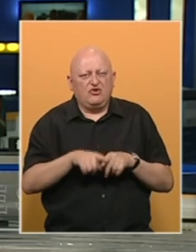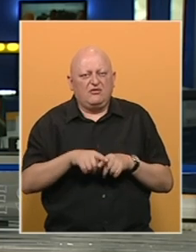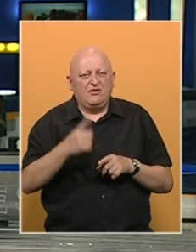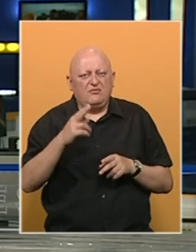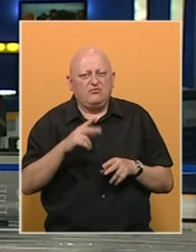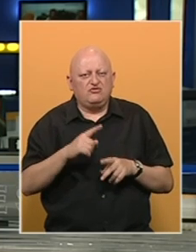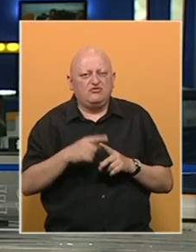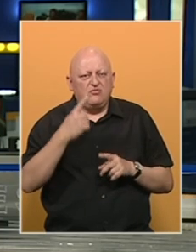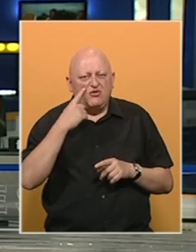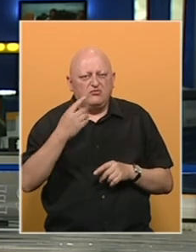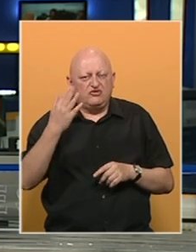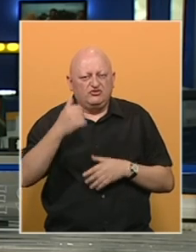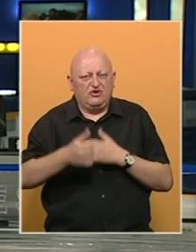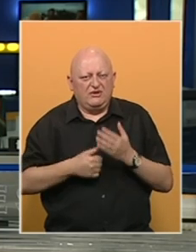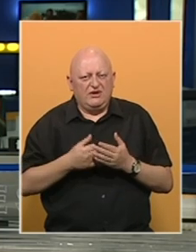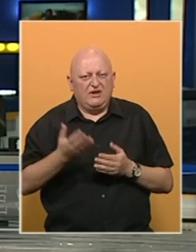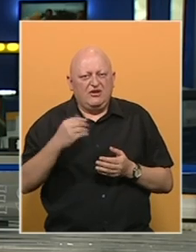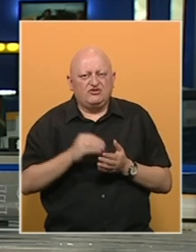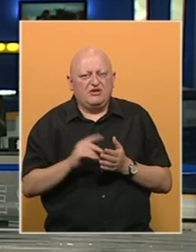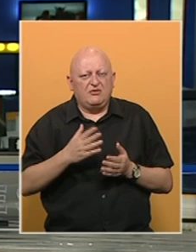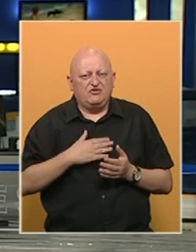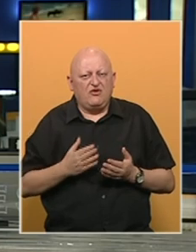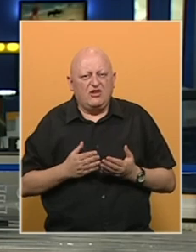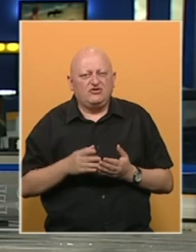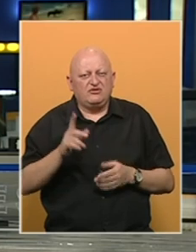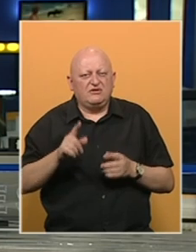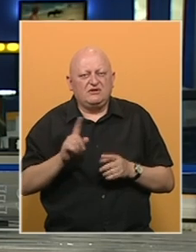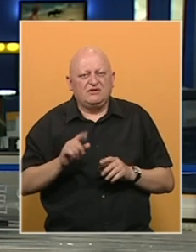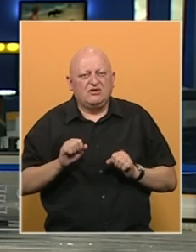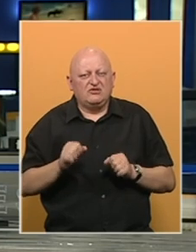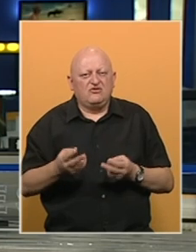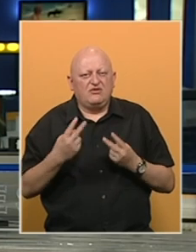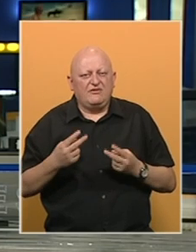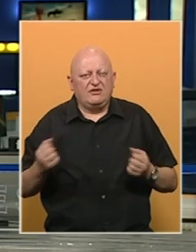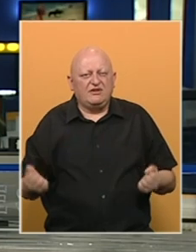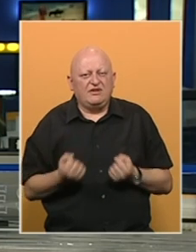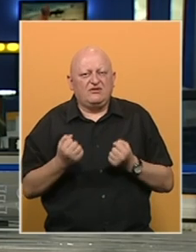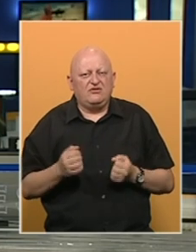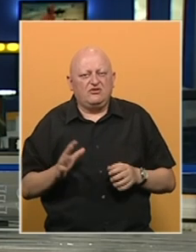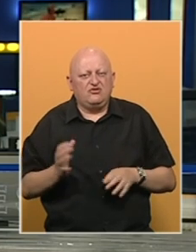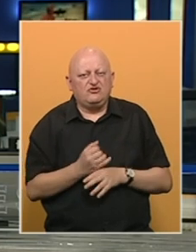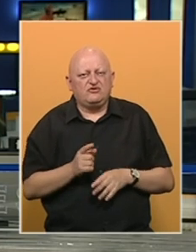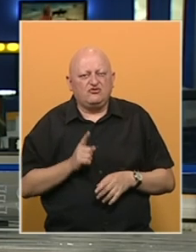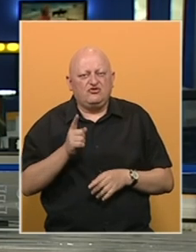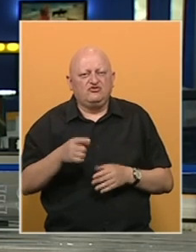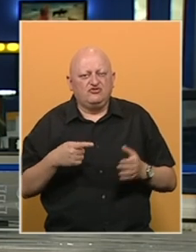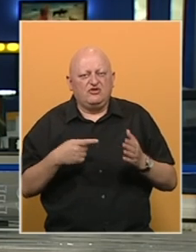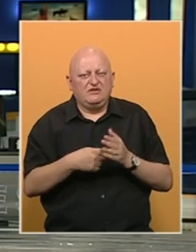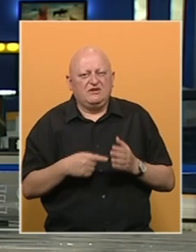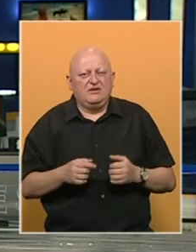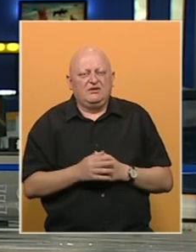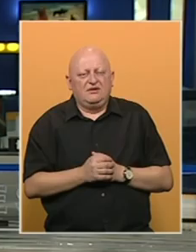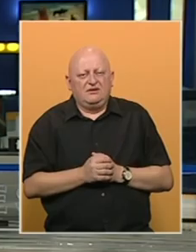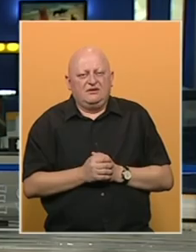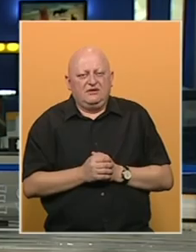kolege prvi put su se okušale prošle godine. Iako još nemaju svoju lađu, to ih nije zaustavilo da vrijedno treniraju i uspješno stignu do